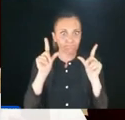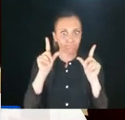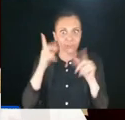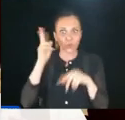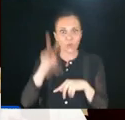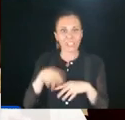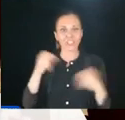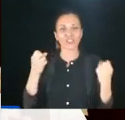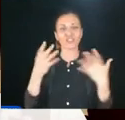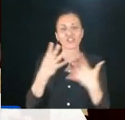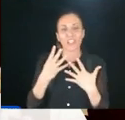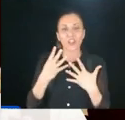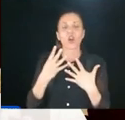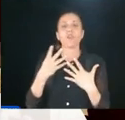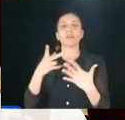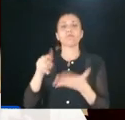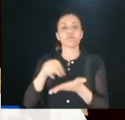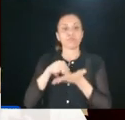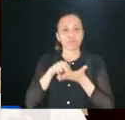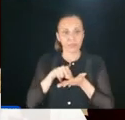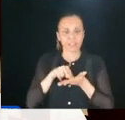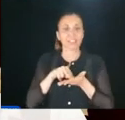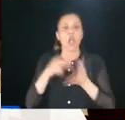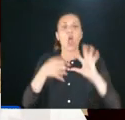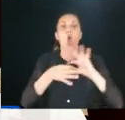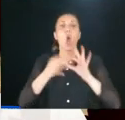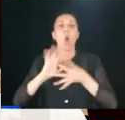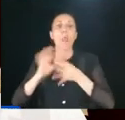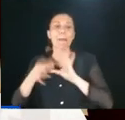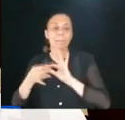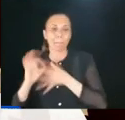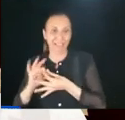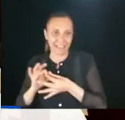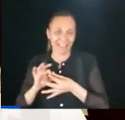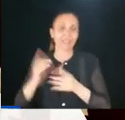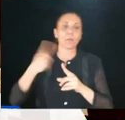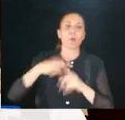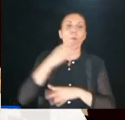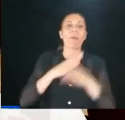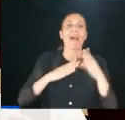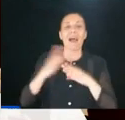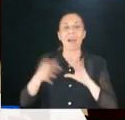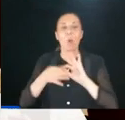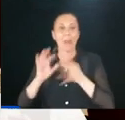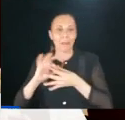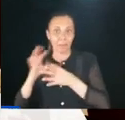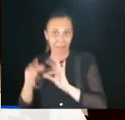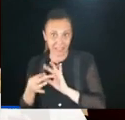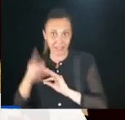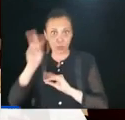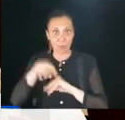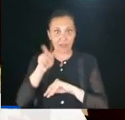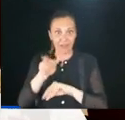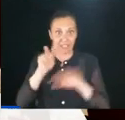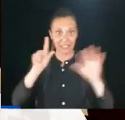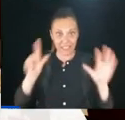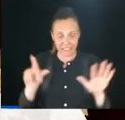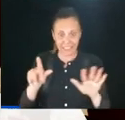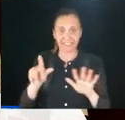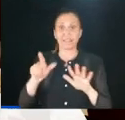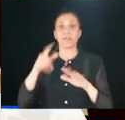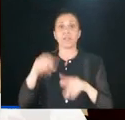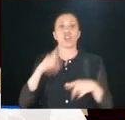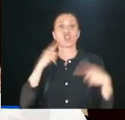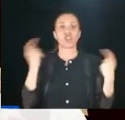davvero, noi nel 2019 abbiamo avuto l'assegnazione delle Olimpiadi e Paralimpiadi Milano Cortina 2026. Nel dossier